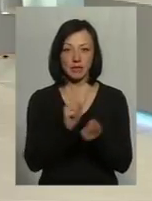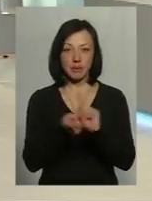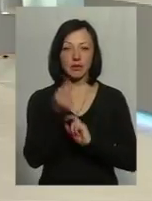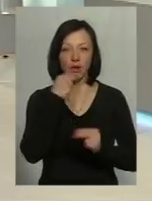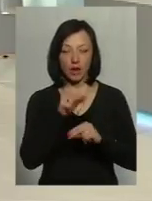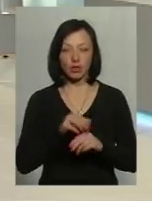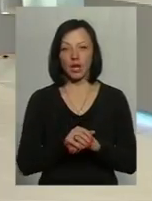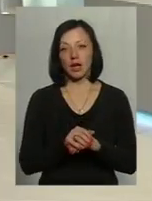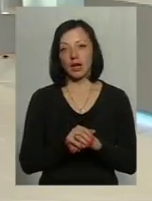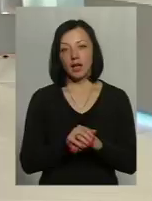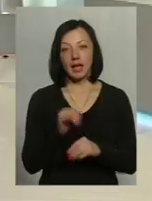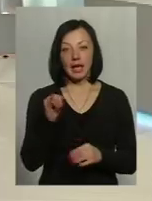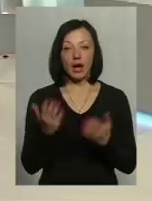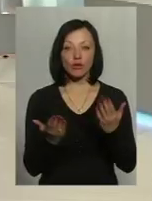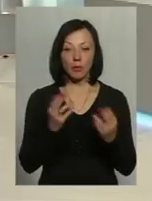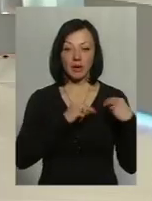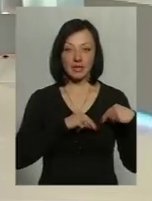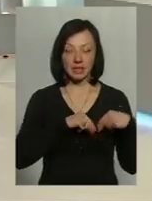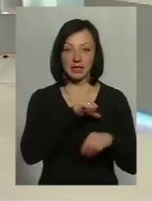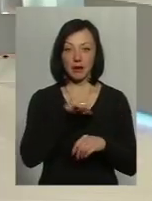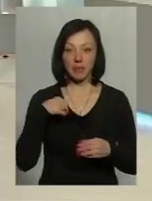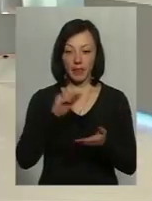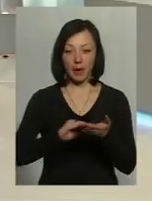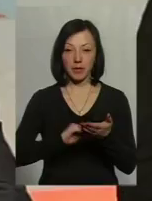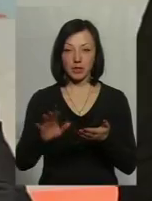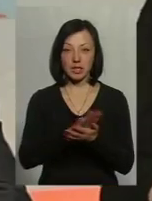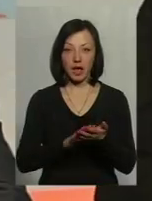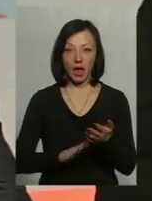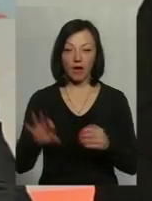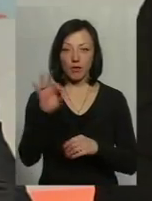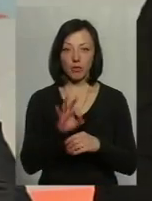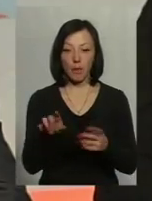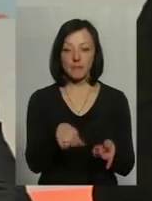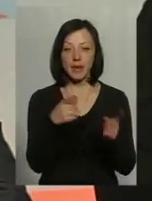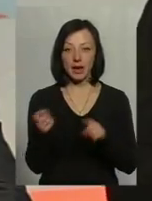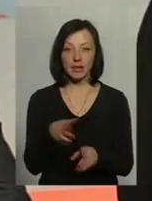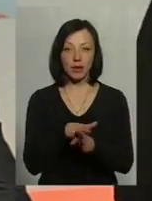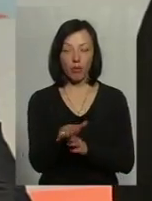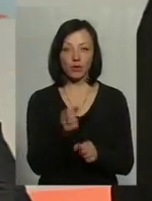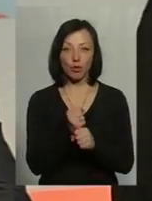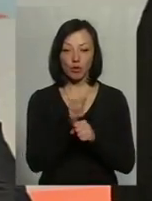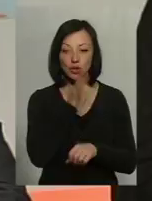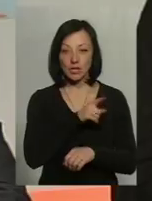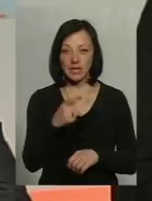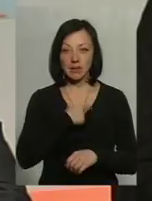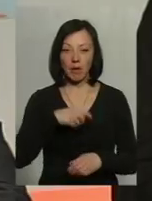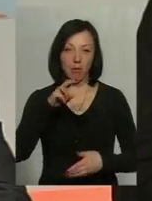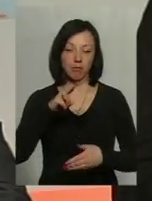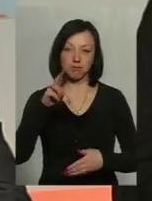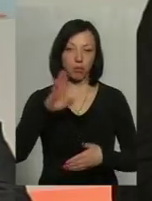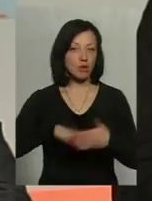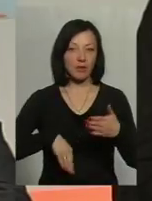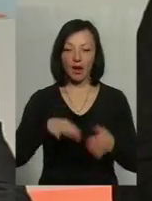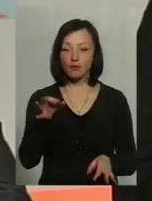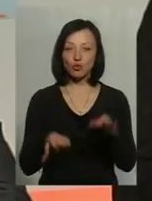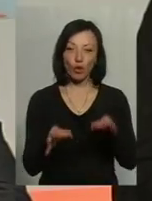кращу сторону. І якщо працівники самі напишуть заяву про перехід на неповний робочий час, вони себе позбавляють навіть в